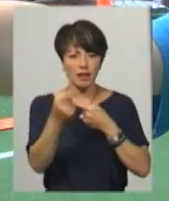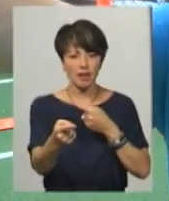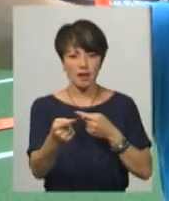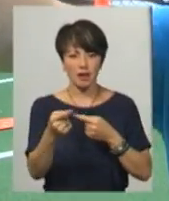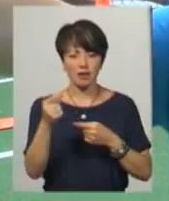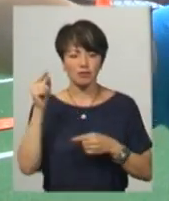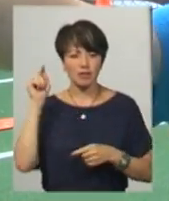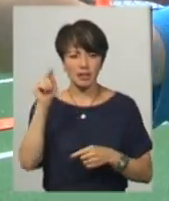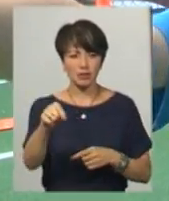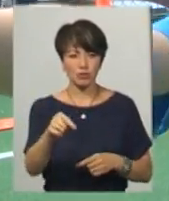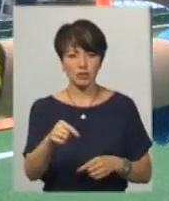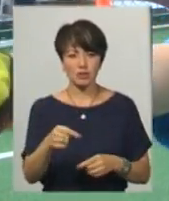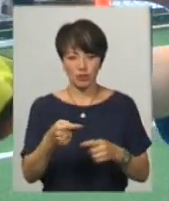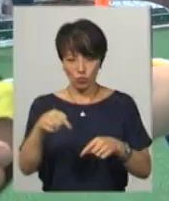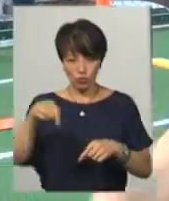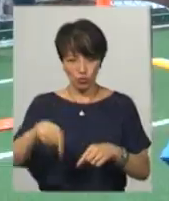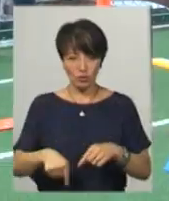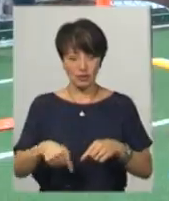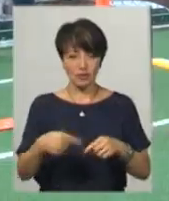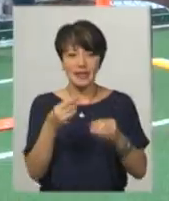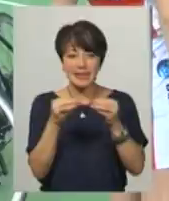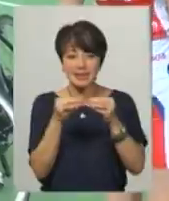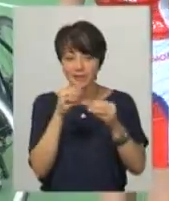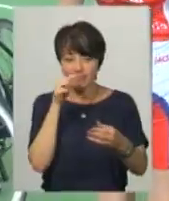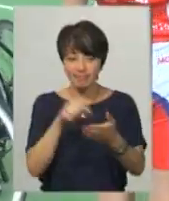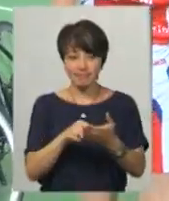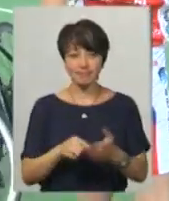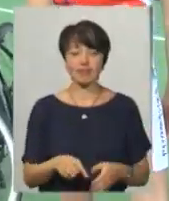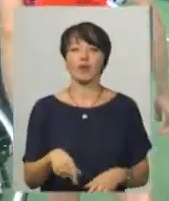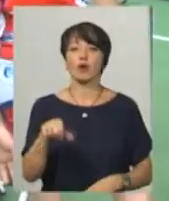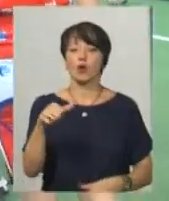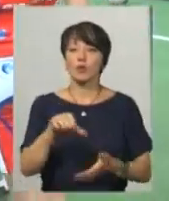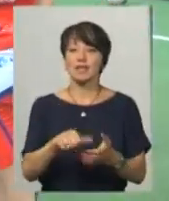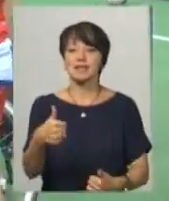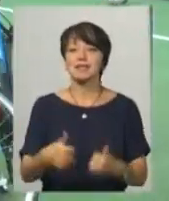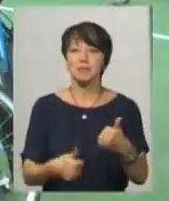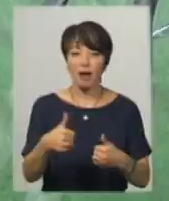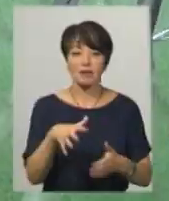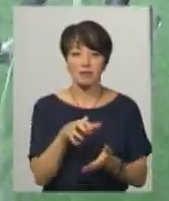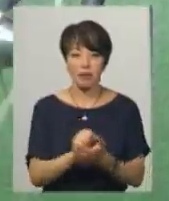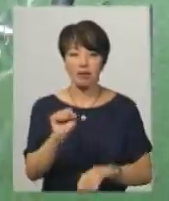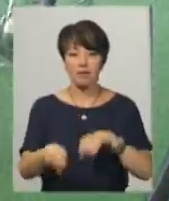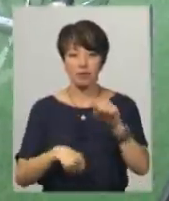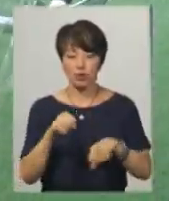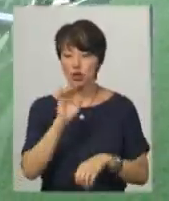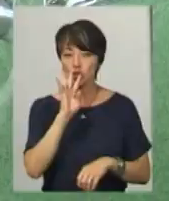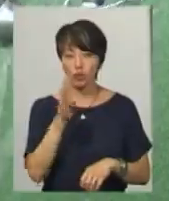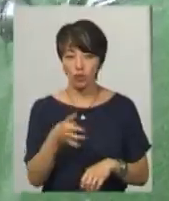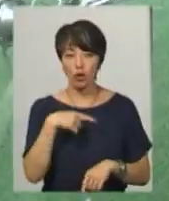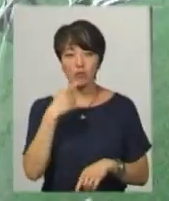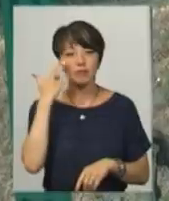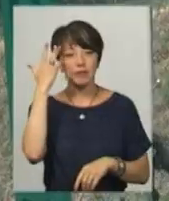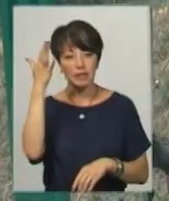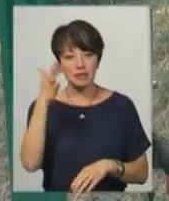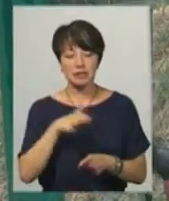Прямо звідти, от сюди на десятку. Учасник змагань Ярослав Олущук займається велоспортом чотири роки. Хлопець і